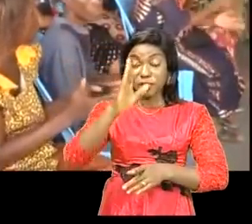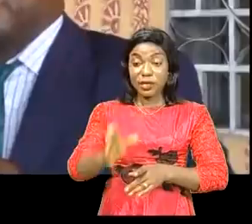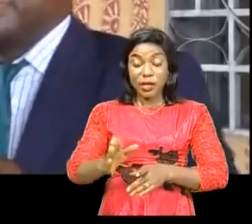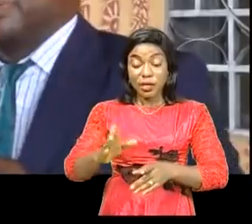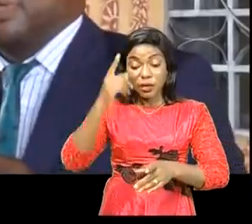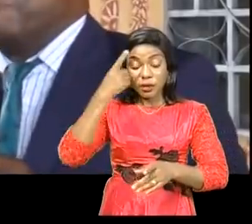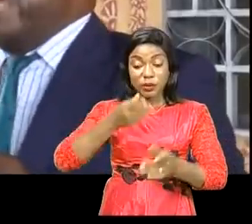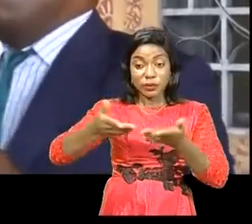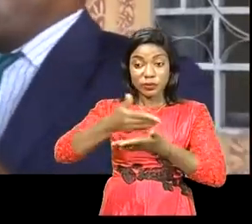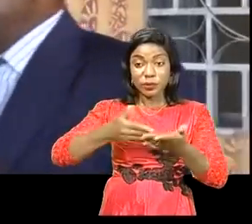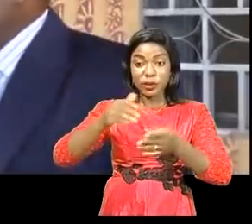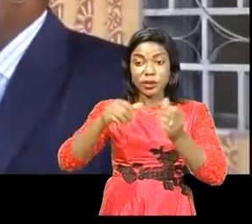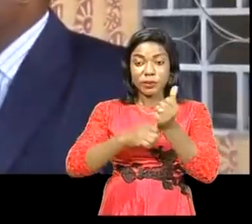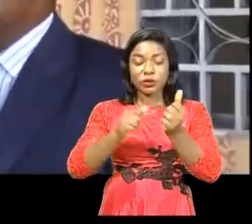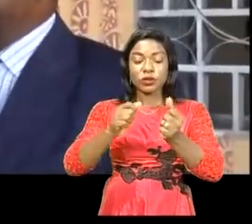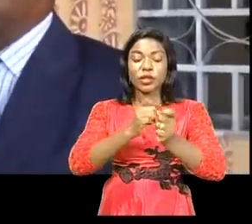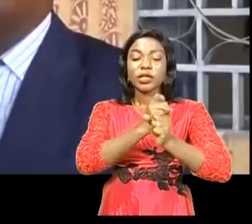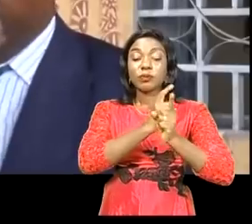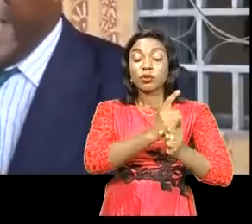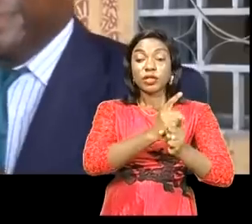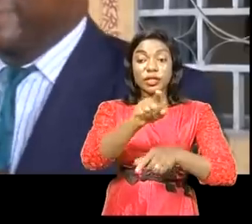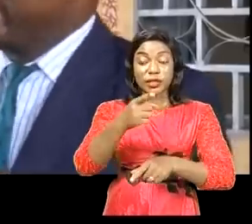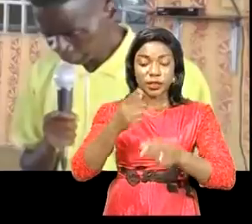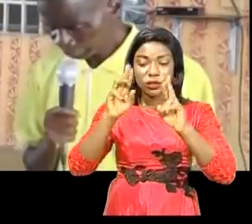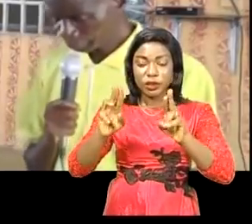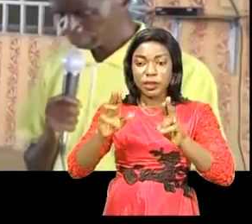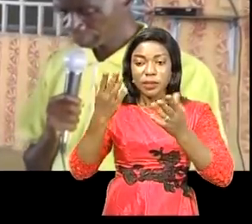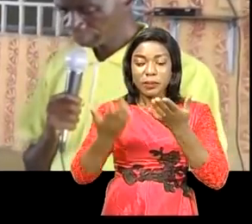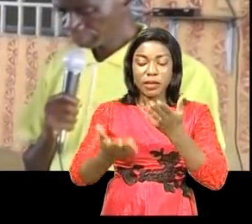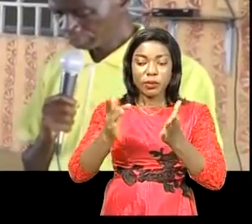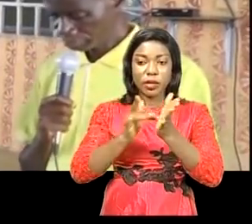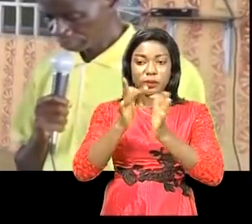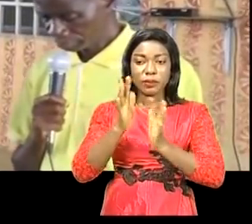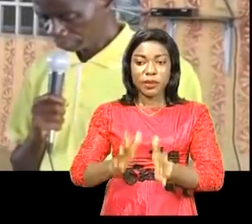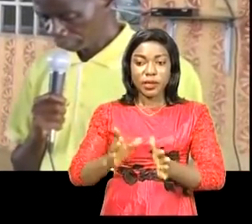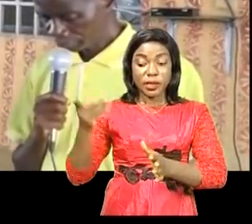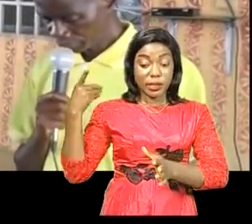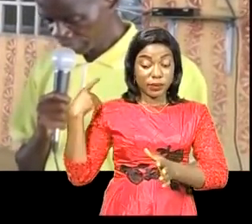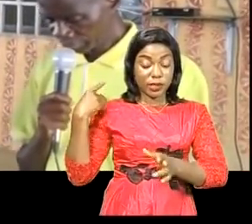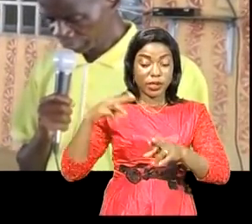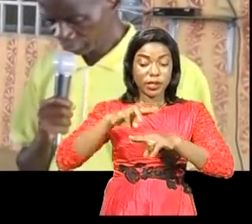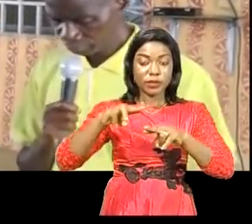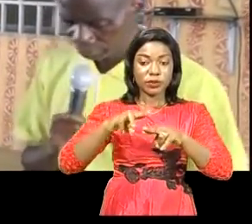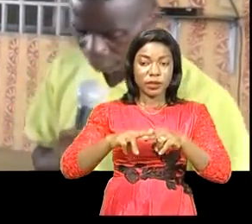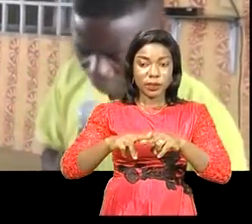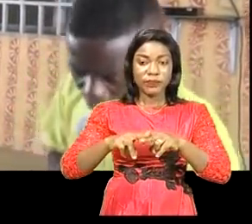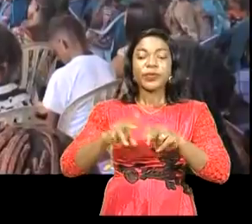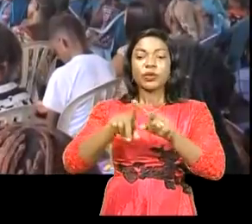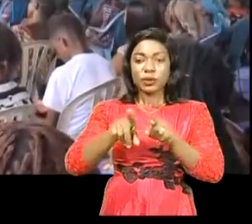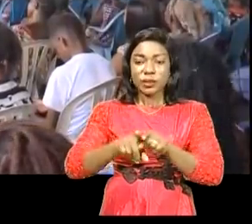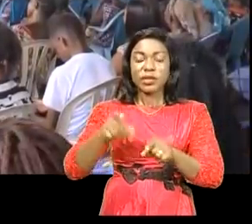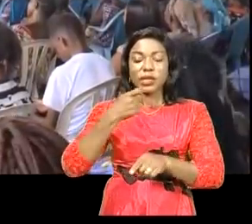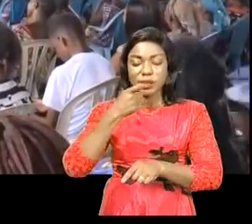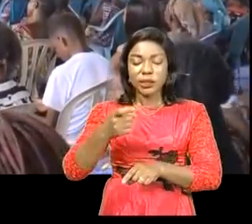regard vers celui qui protège. Selon les saintes écritures, l'homme de Dieu et député national de son État insiste,